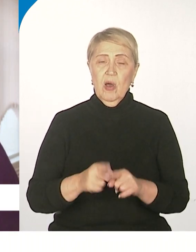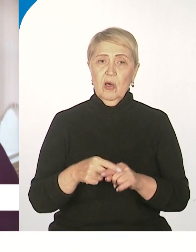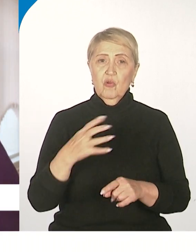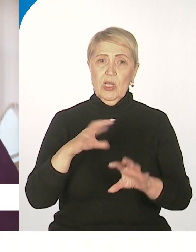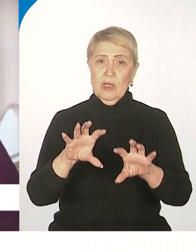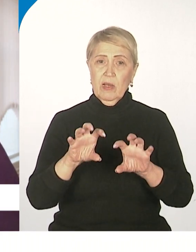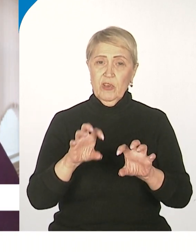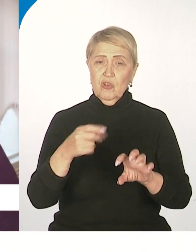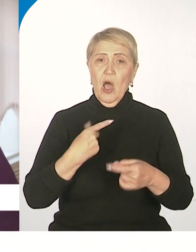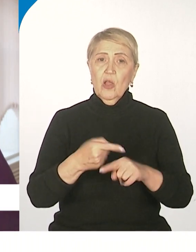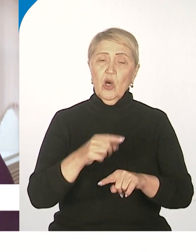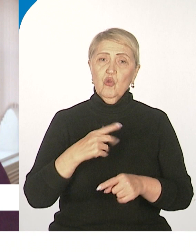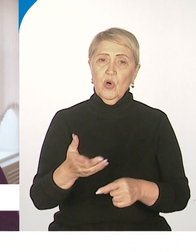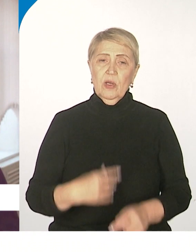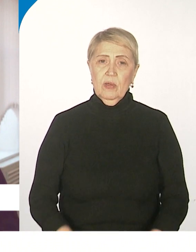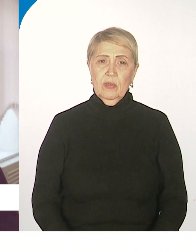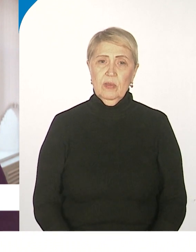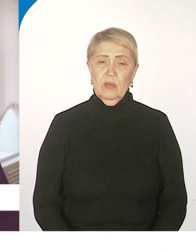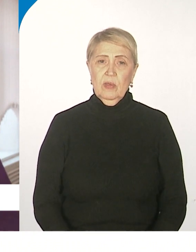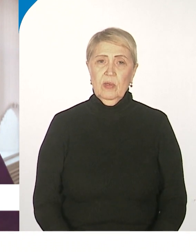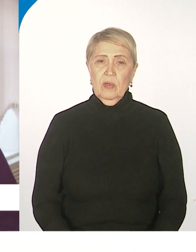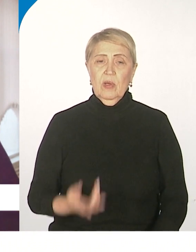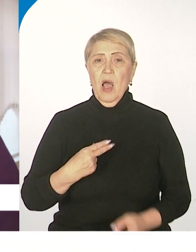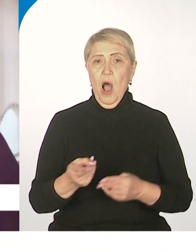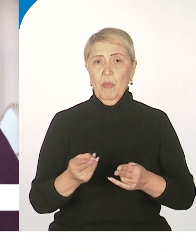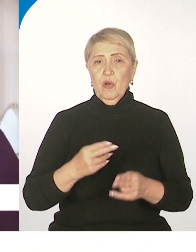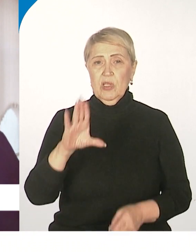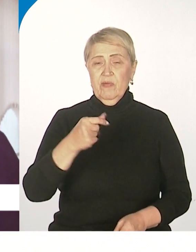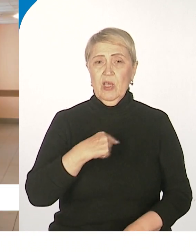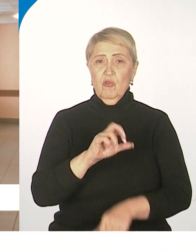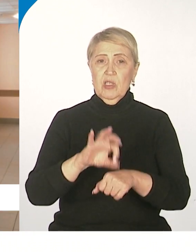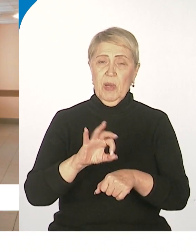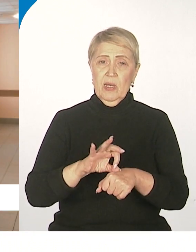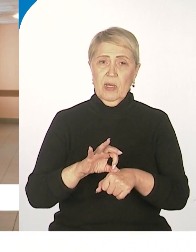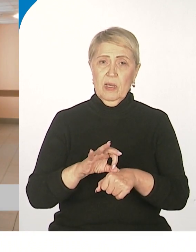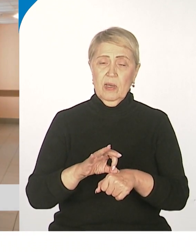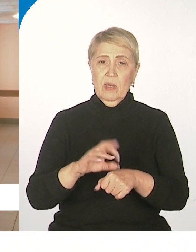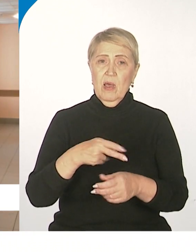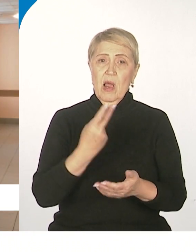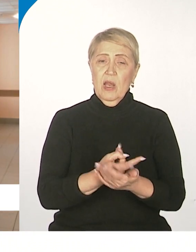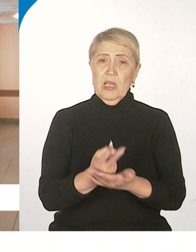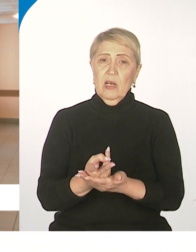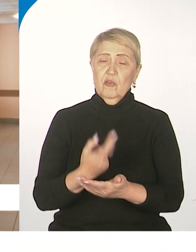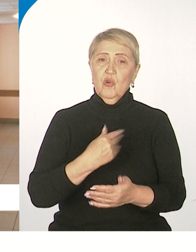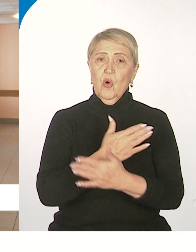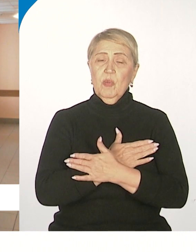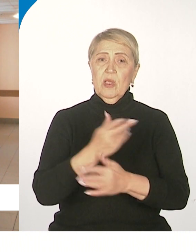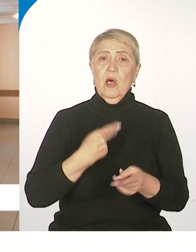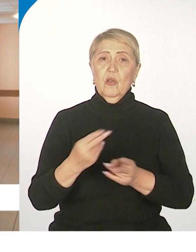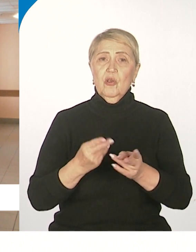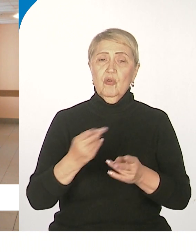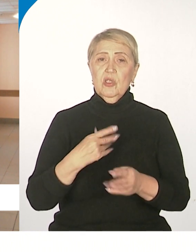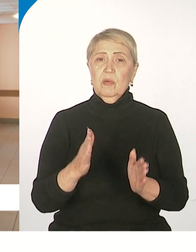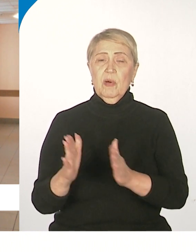установку, на которой, собственно, и оперируются пациенты с ишемическим инсультом. Летальность от хирургической